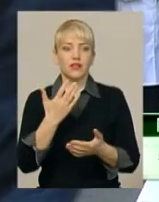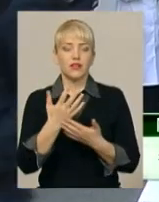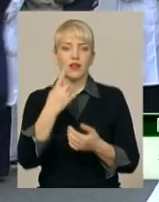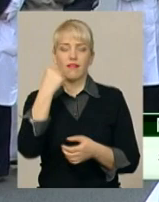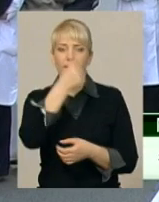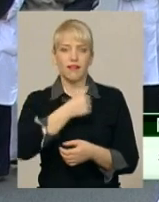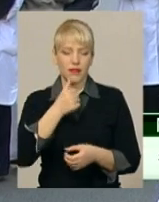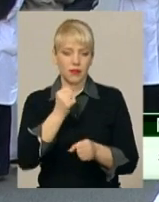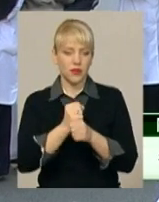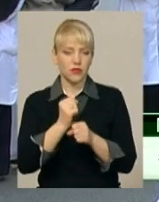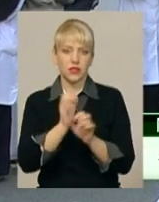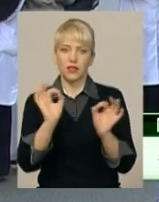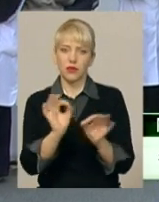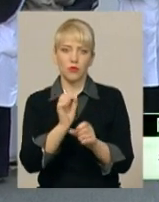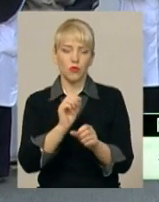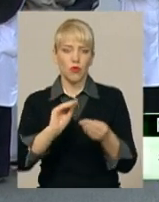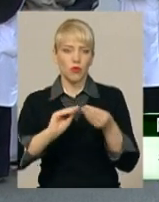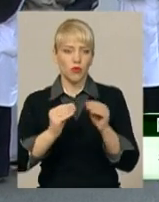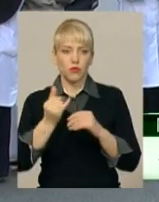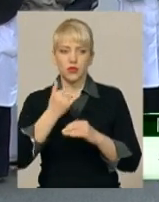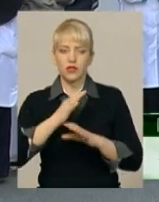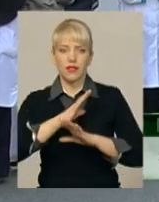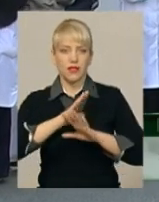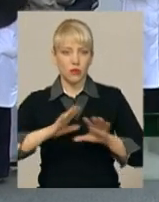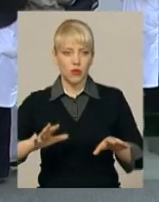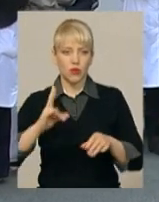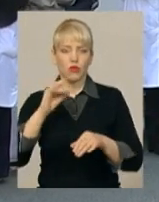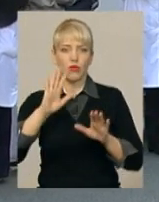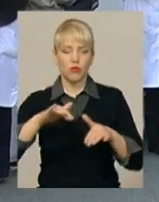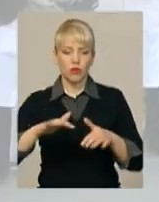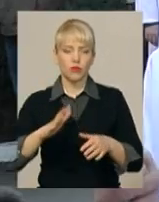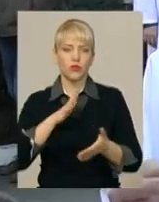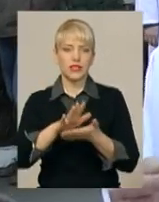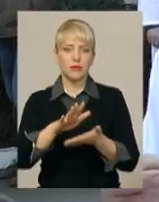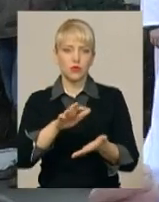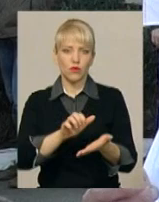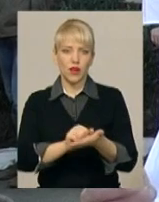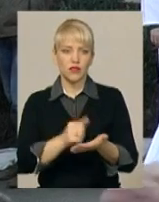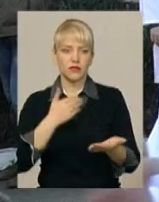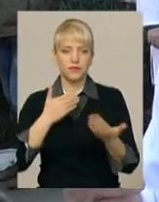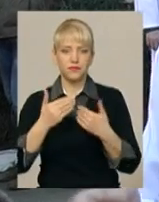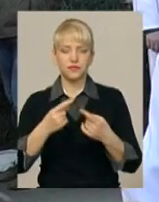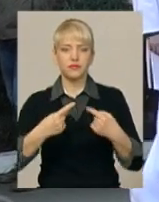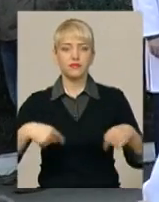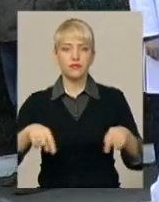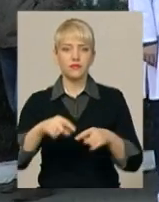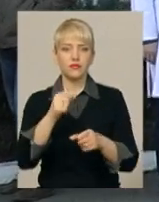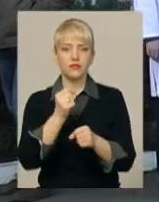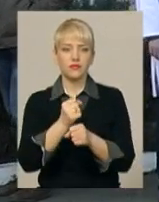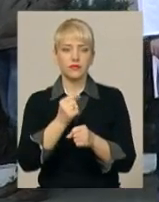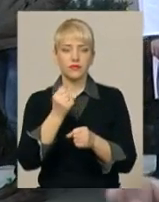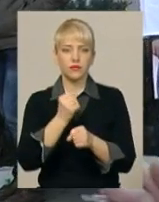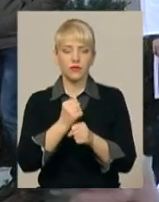рік і в нас проблем не було, а потім щось в нас зіпсувалися стосунки. В відділенні робили таємне